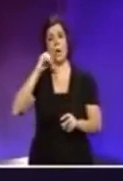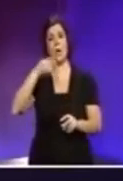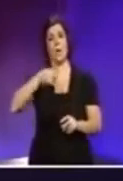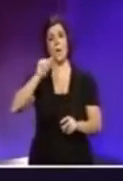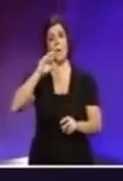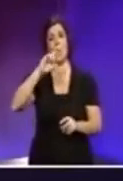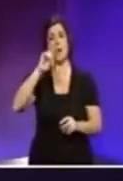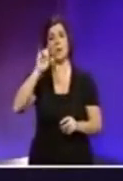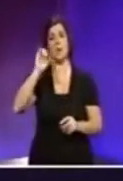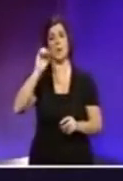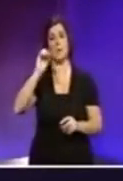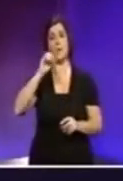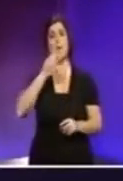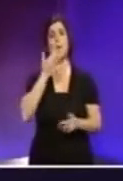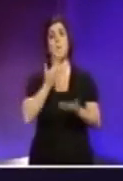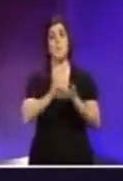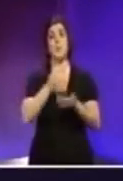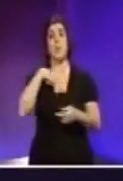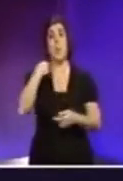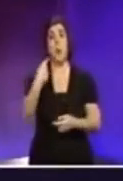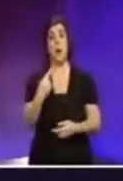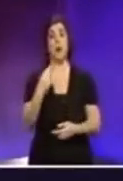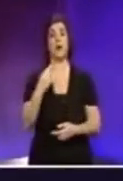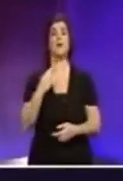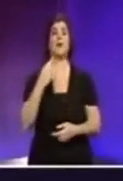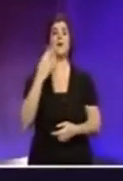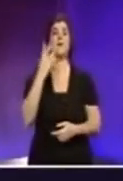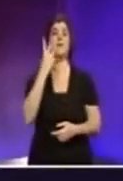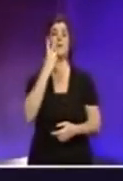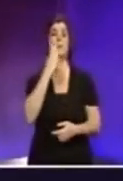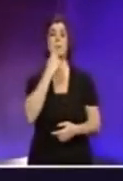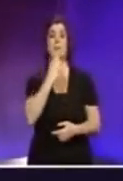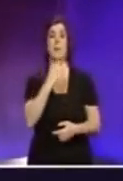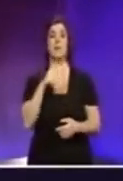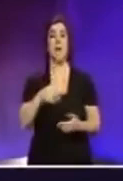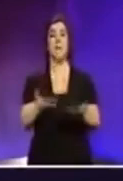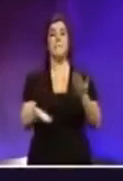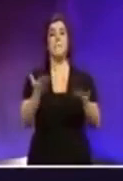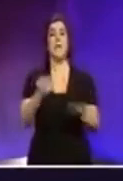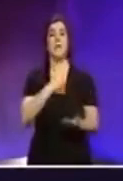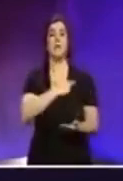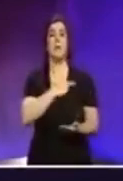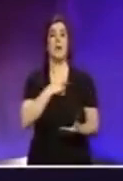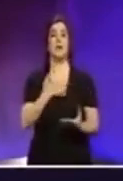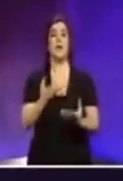fl-ħar għal-teħinu għamsin sena jikollna dan il-bilanċ li jieħtiċ f-pajjis li veramenti mf-ħħu giustizja